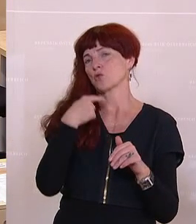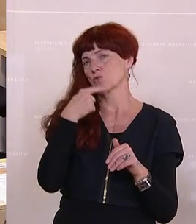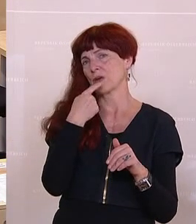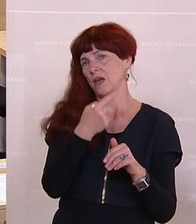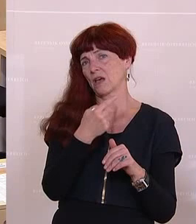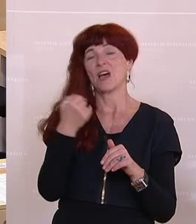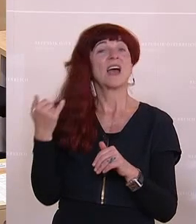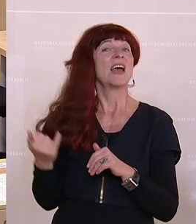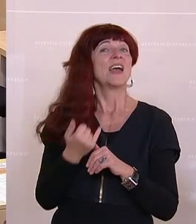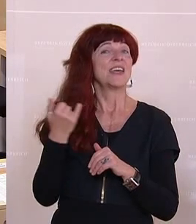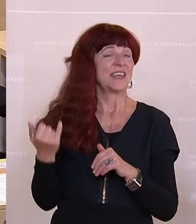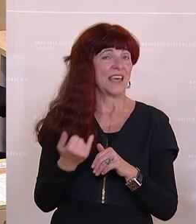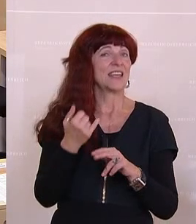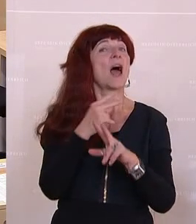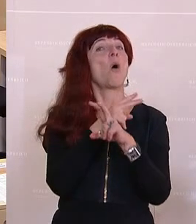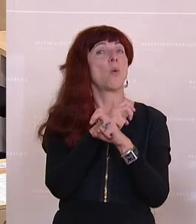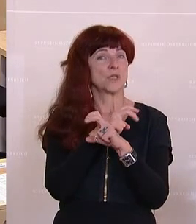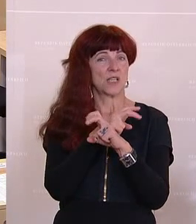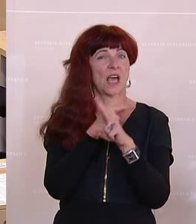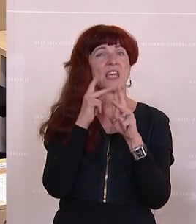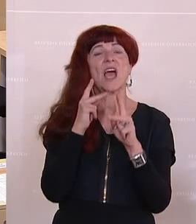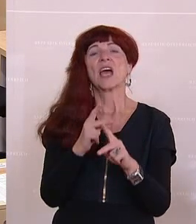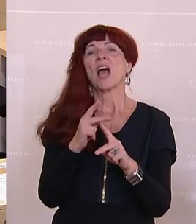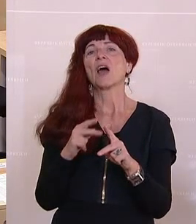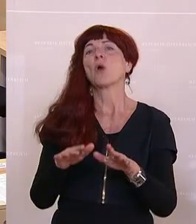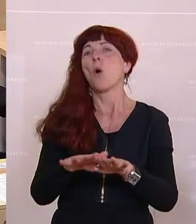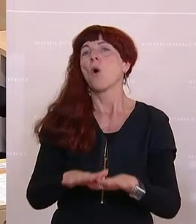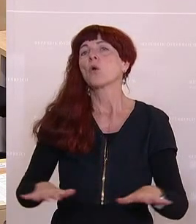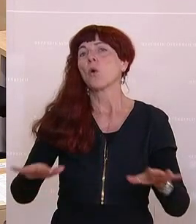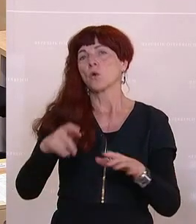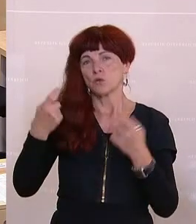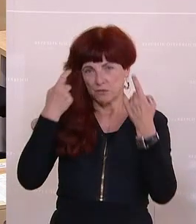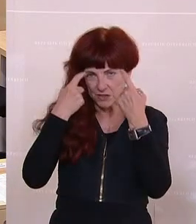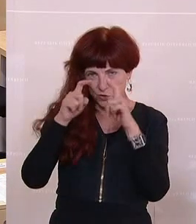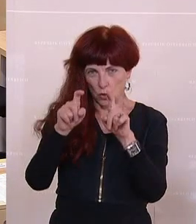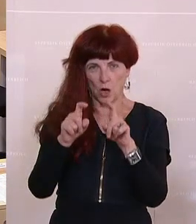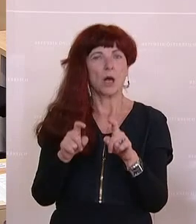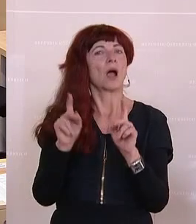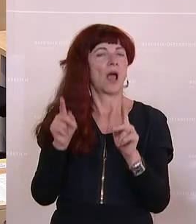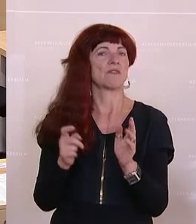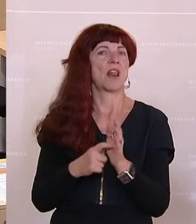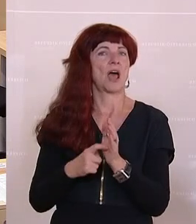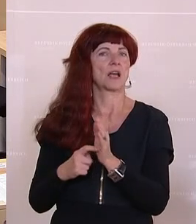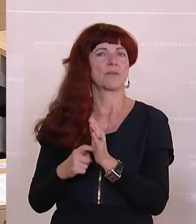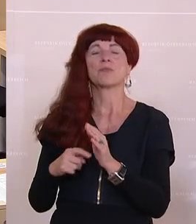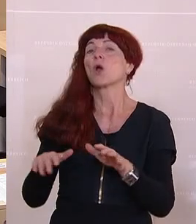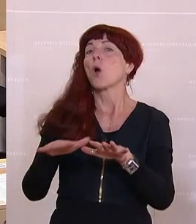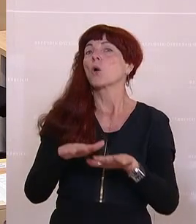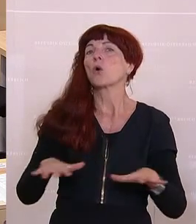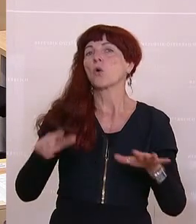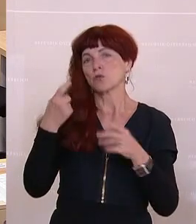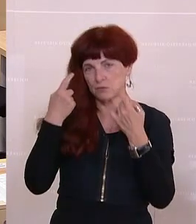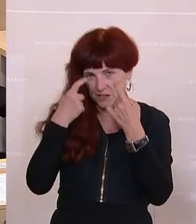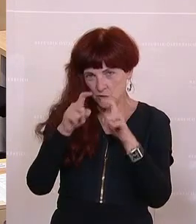jeder auf die Grundversorgung berufen. Bei seinem Stromanbiet, ich lese Ihnen vor, was drinnen steht, Grundversorgung,